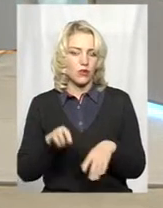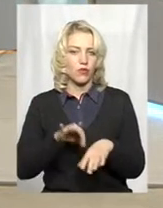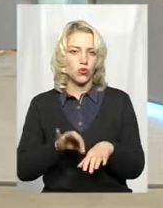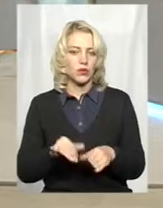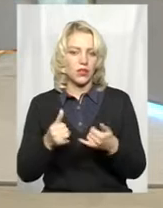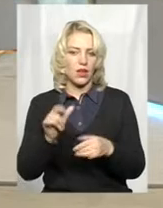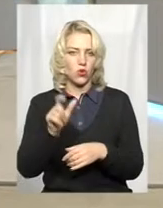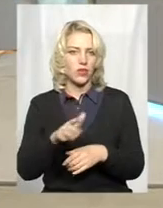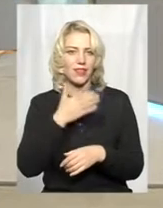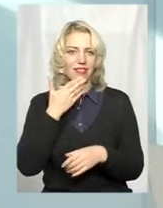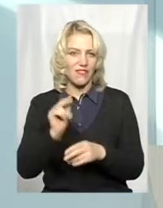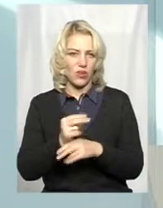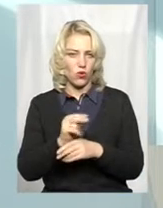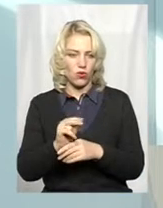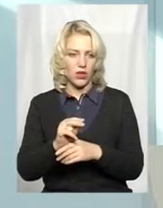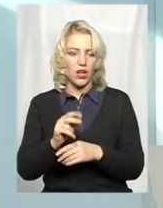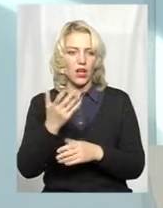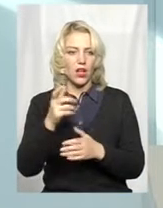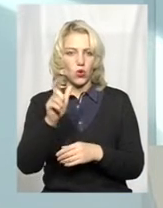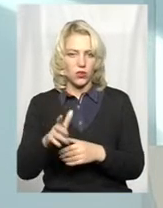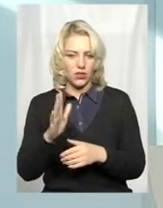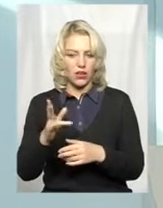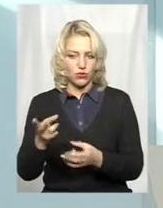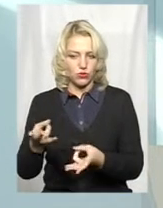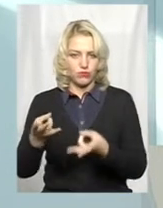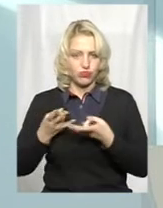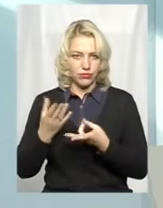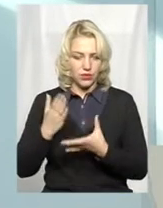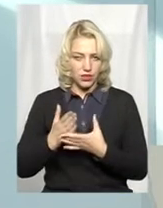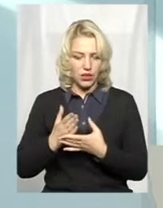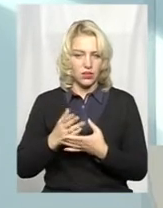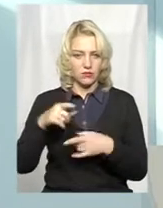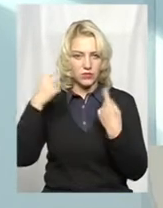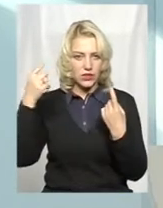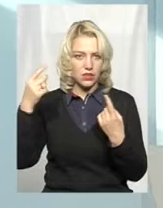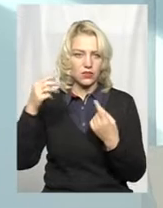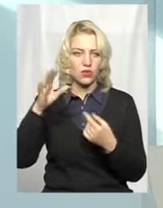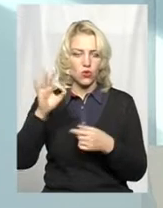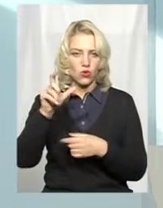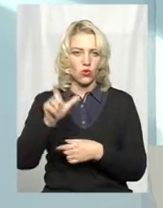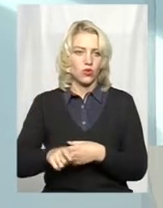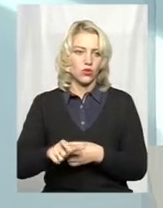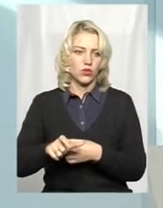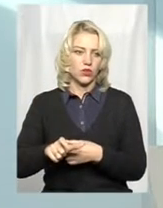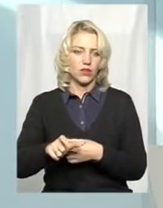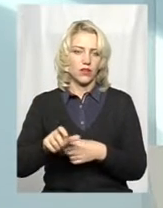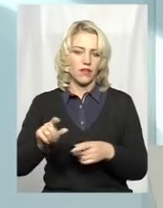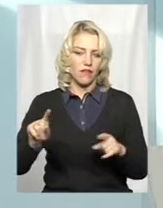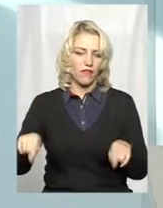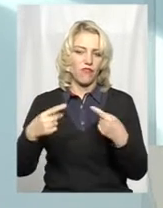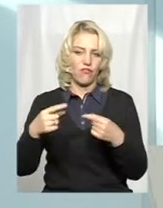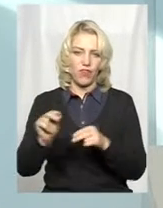для людини не вилікована. Людина після ураження, якщо проходить певний період, вже назад, скажімо так, не може вилікуватися.